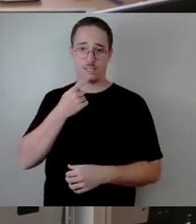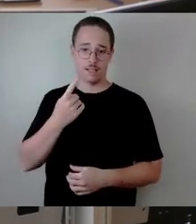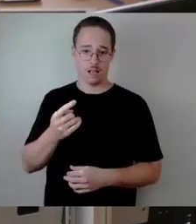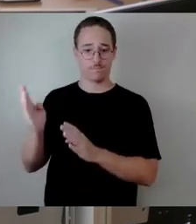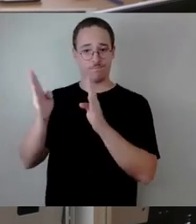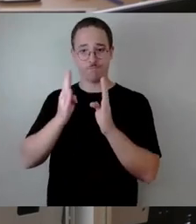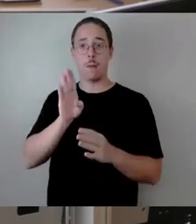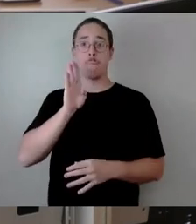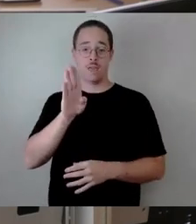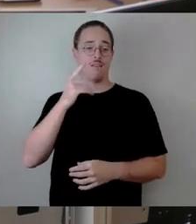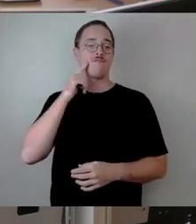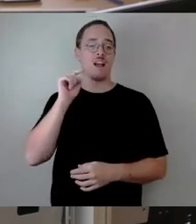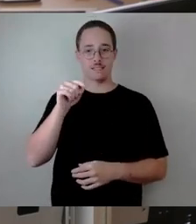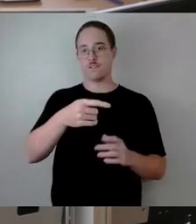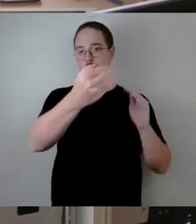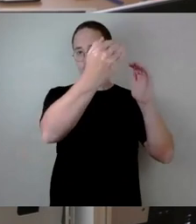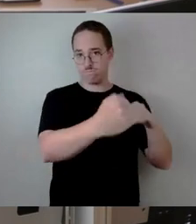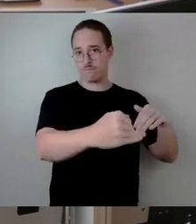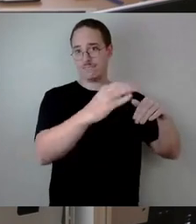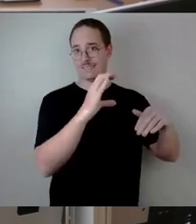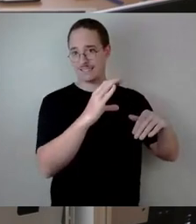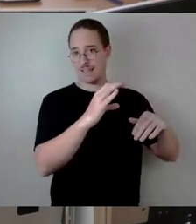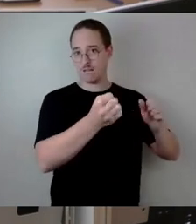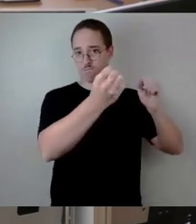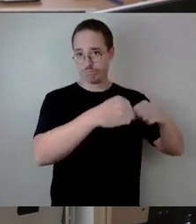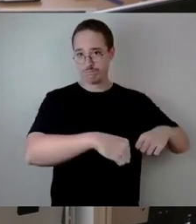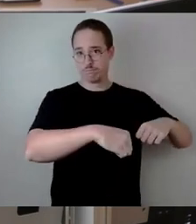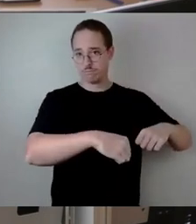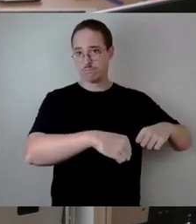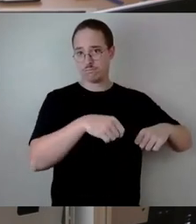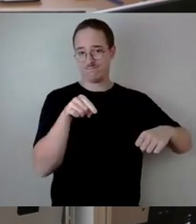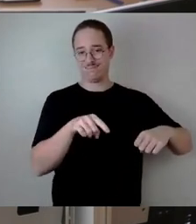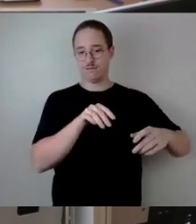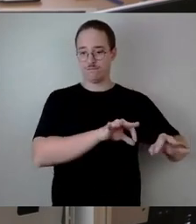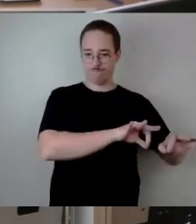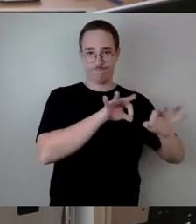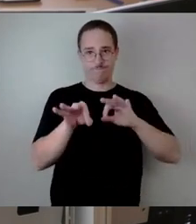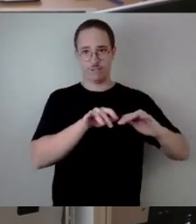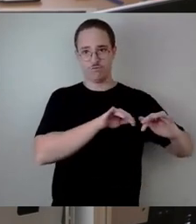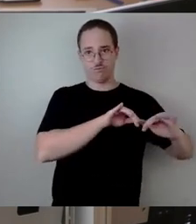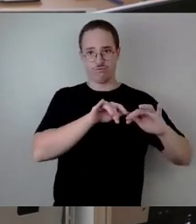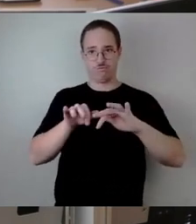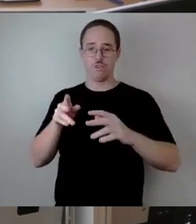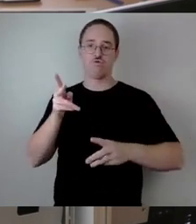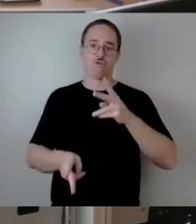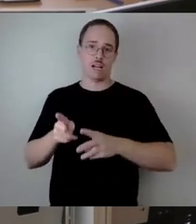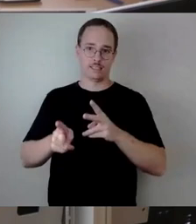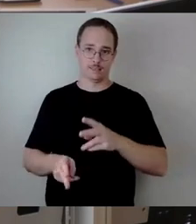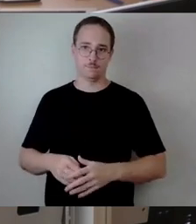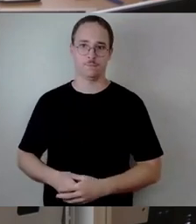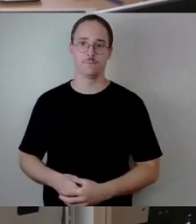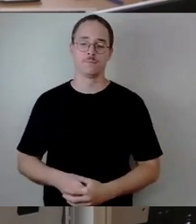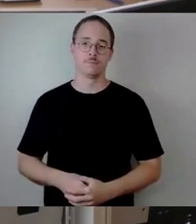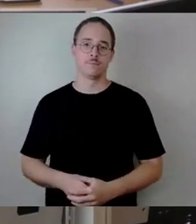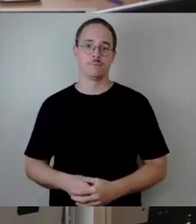Einsturzes und der Verschiebung des Überbaus an dieser Brücke. Das, was wir gemacht haben in den